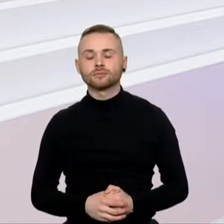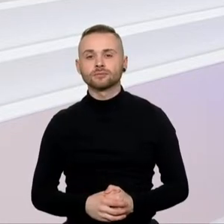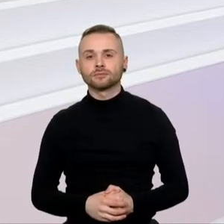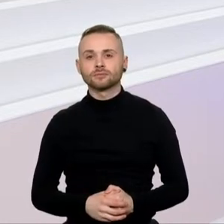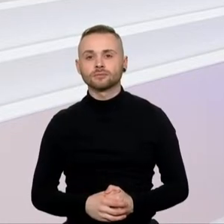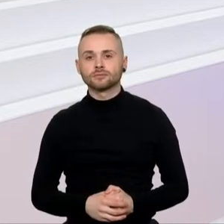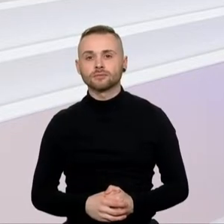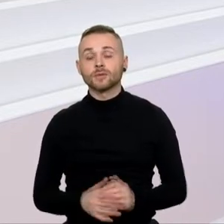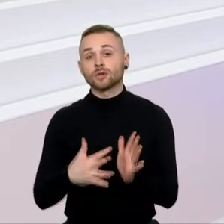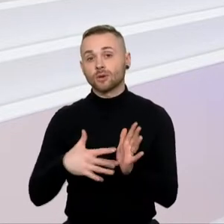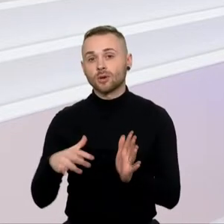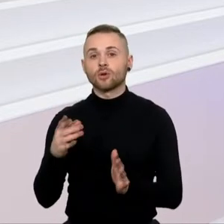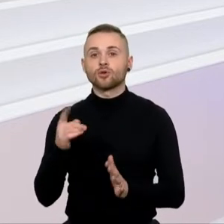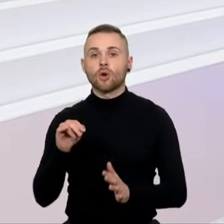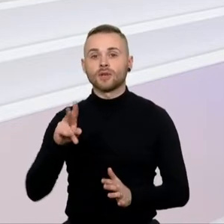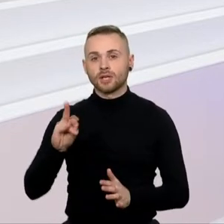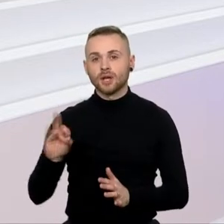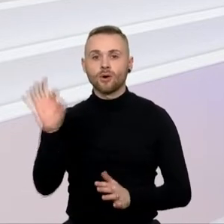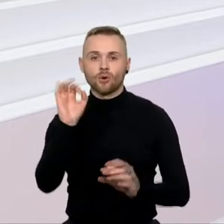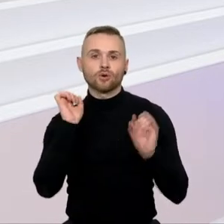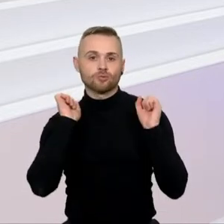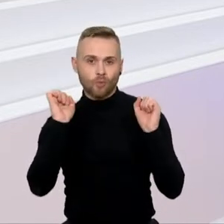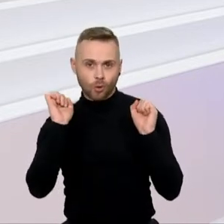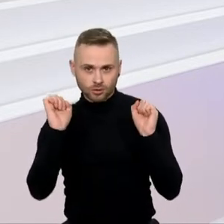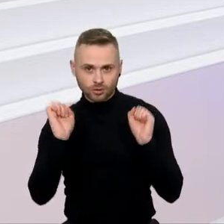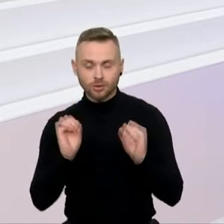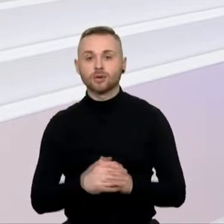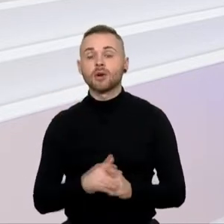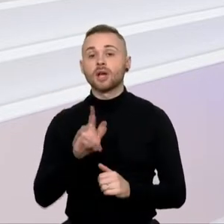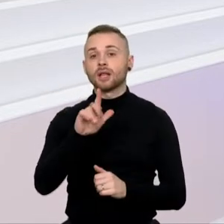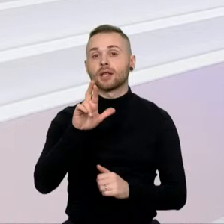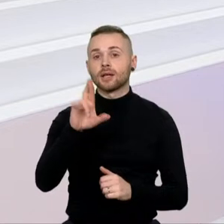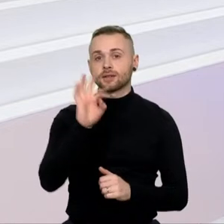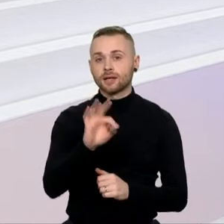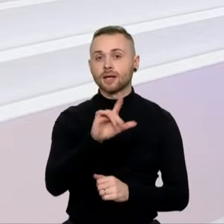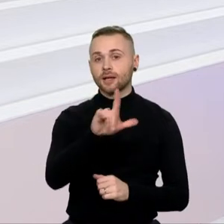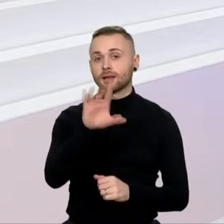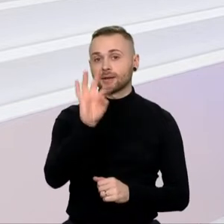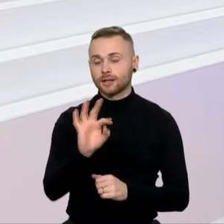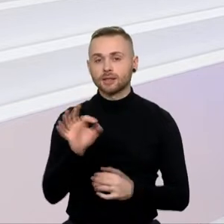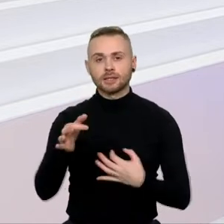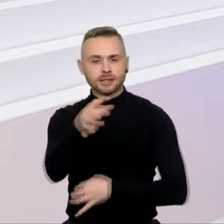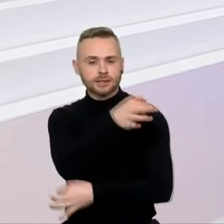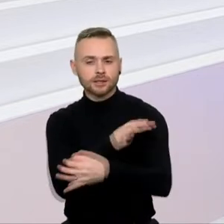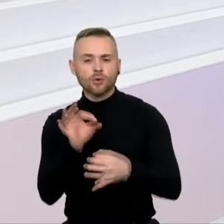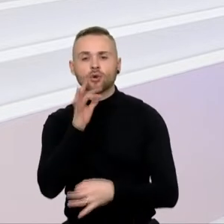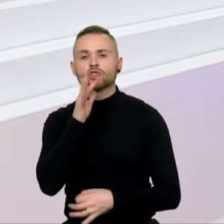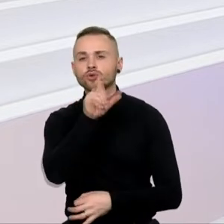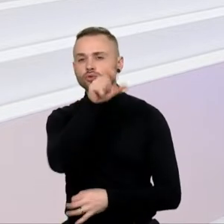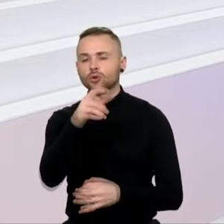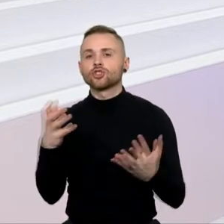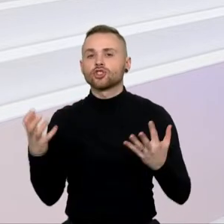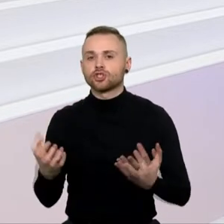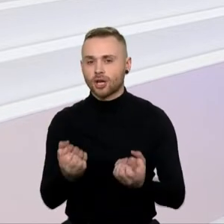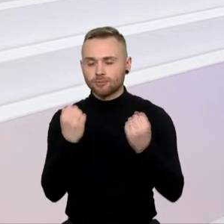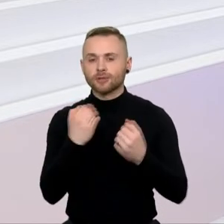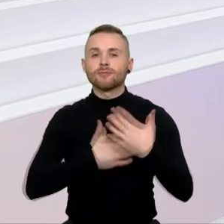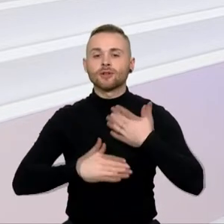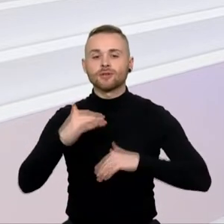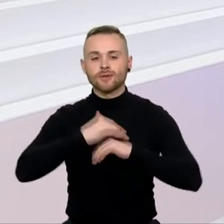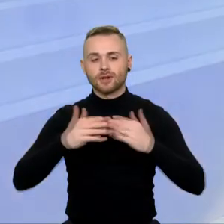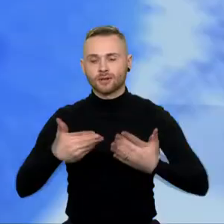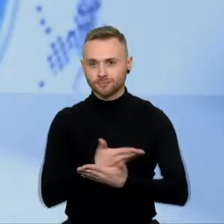Toliau davle šia duikyti su sporto naujienomis, portale LRTLT diskusija apie žydų gelbėtojus. Malonus vakaro.